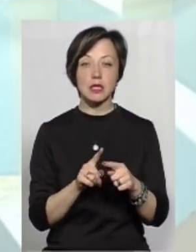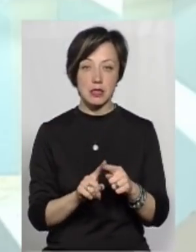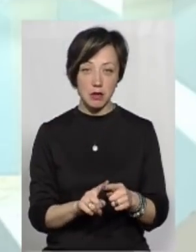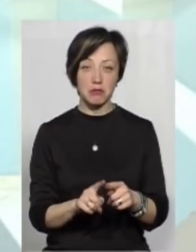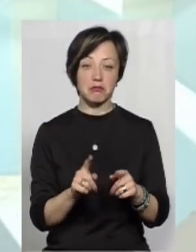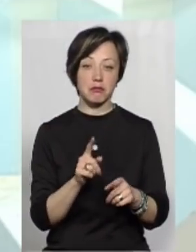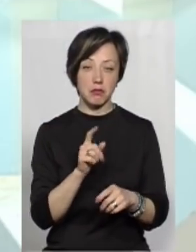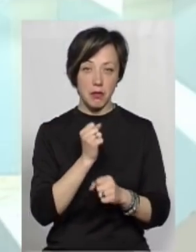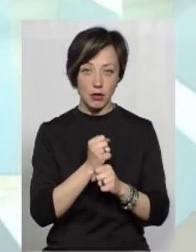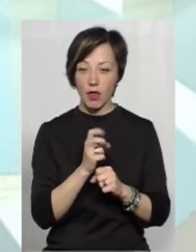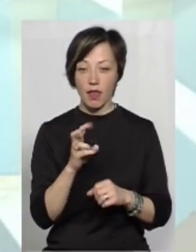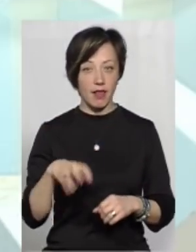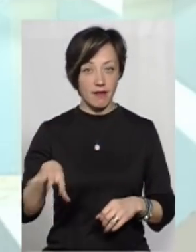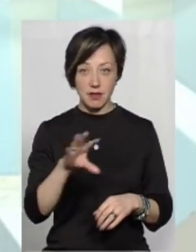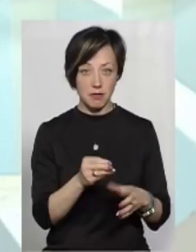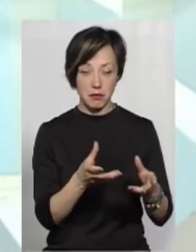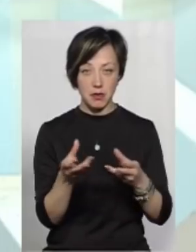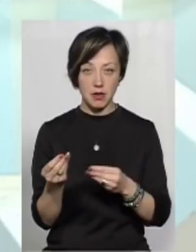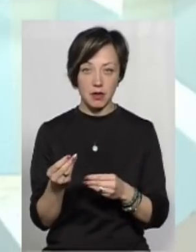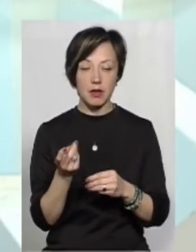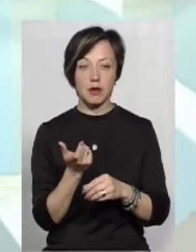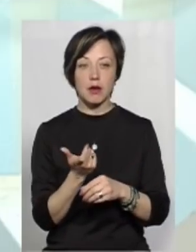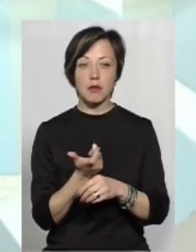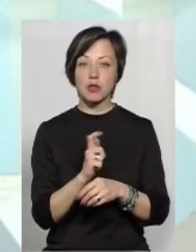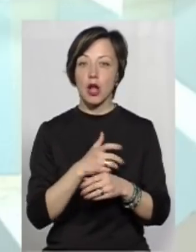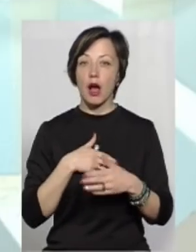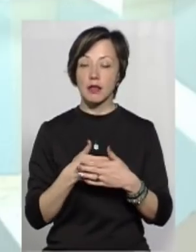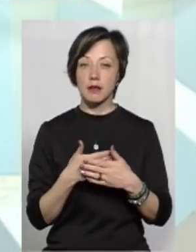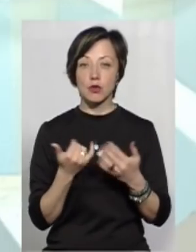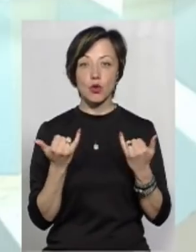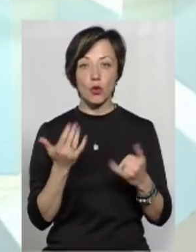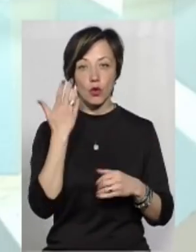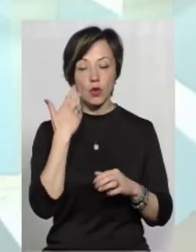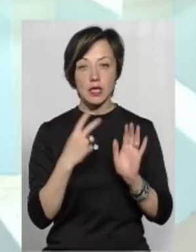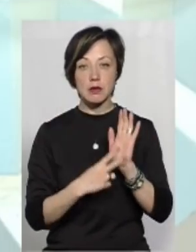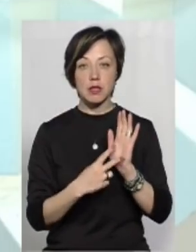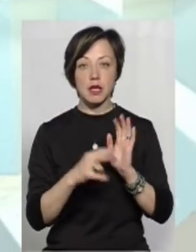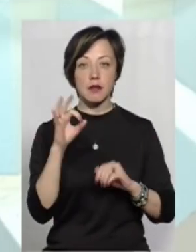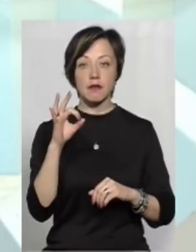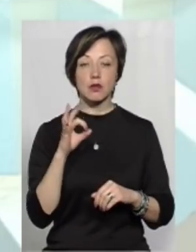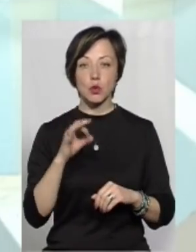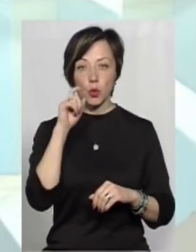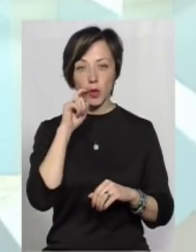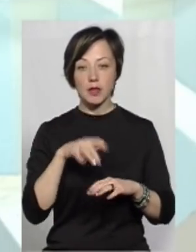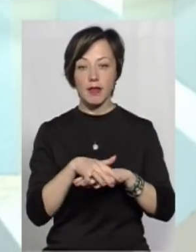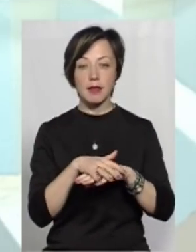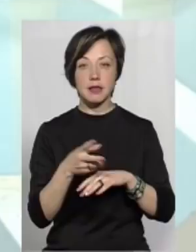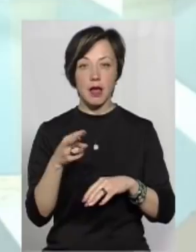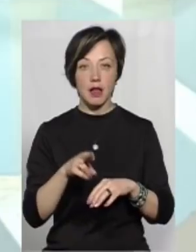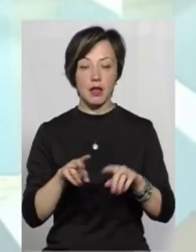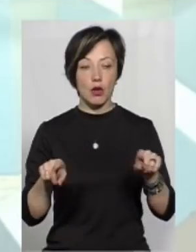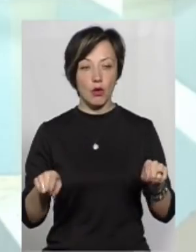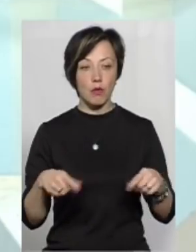спрацювало. Але не на всіх. Спрацювало на найбільш активних. Але сьогодні, коли 70% українського населення